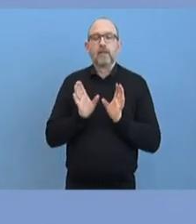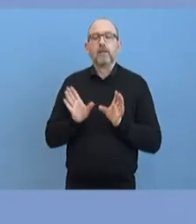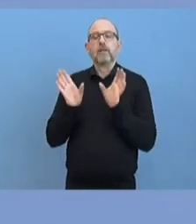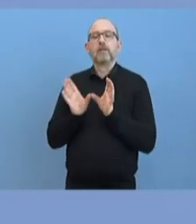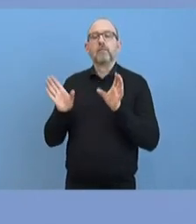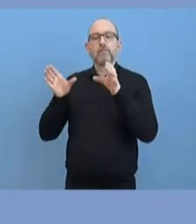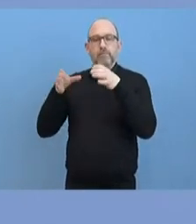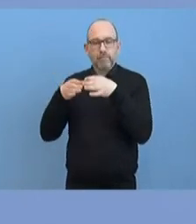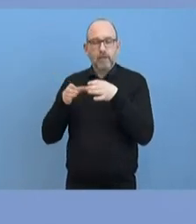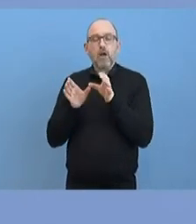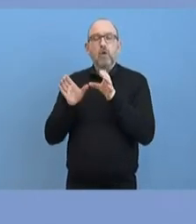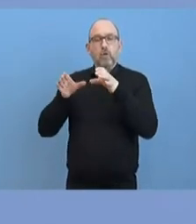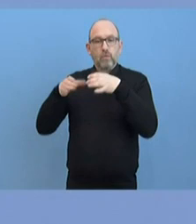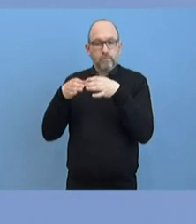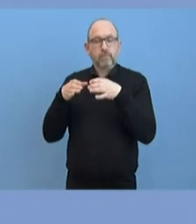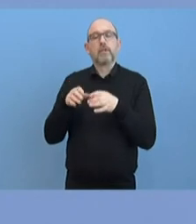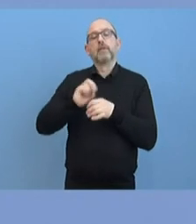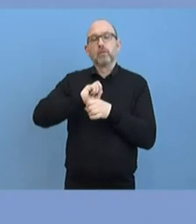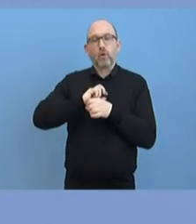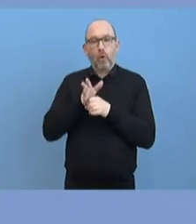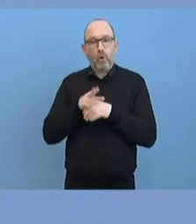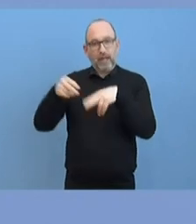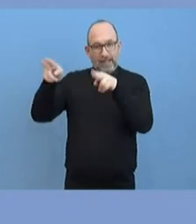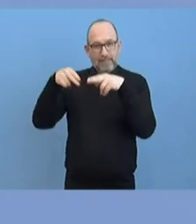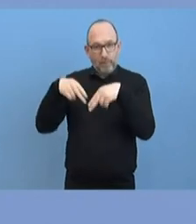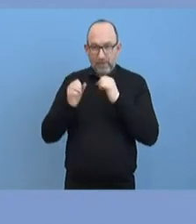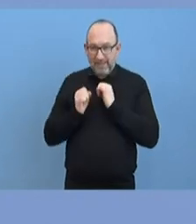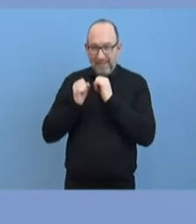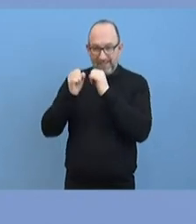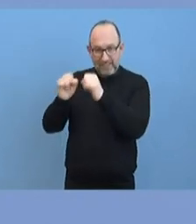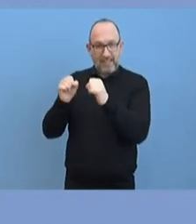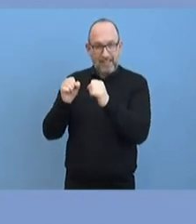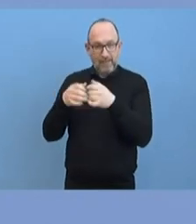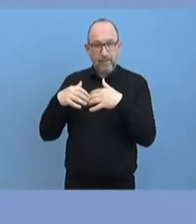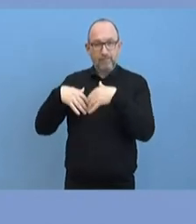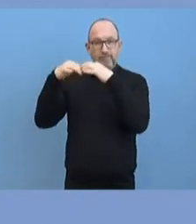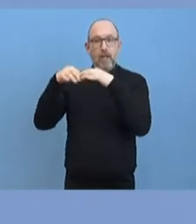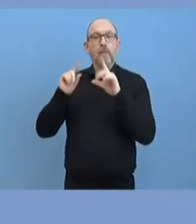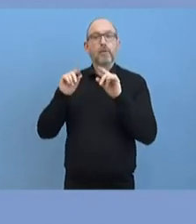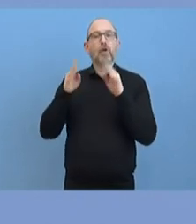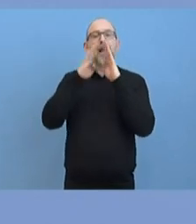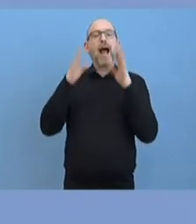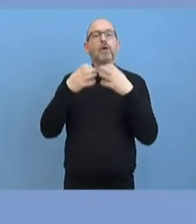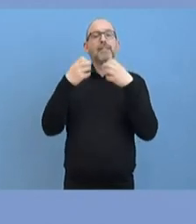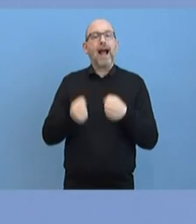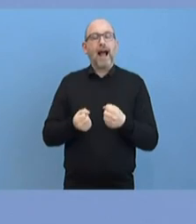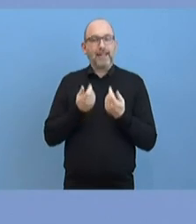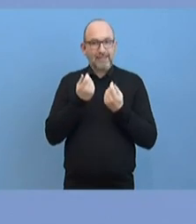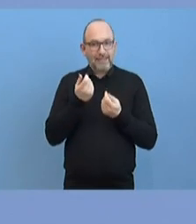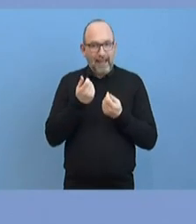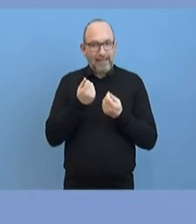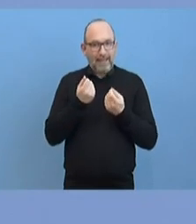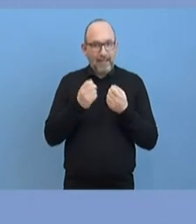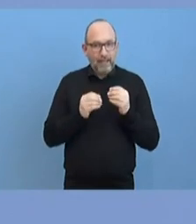-Initiative aufgelegt, die den Mitgliedstaaten erlauben soll, Haushaltsmittel zu mobilisieren aus den